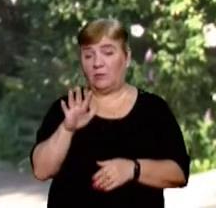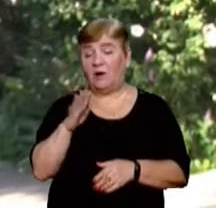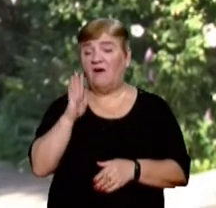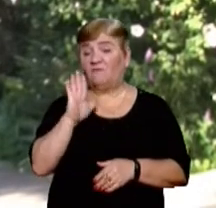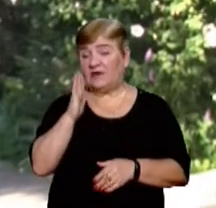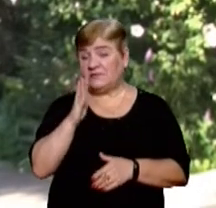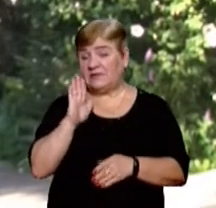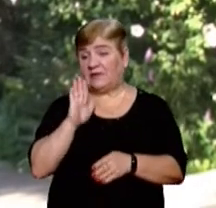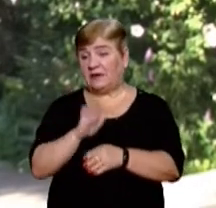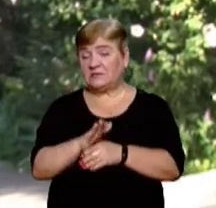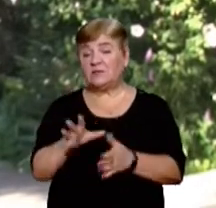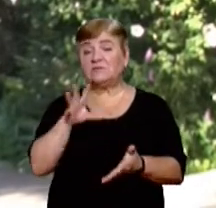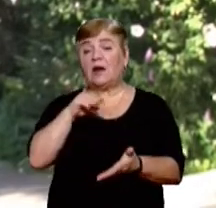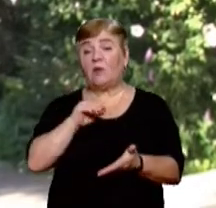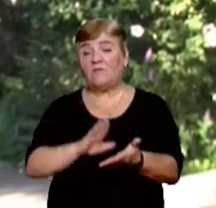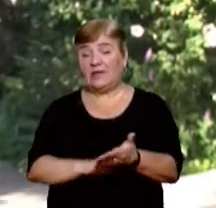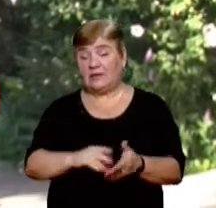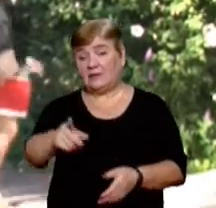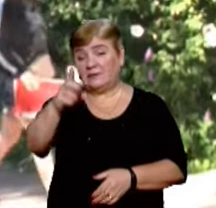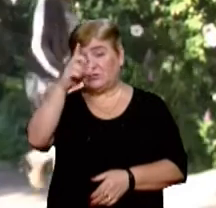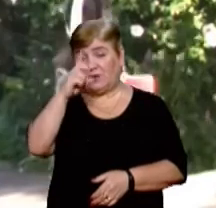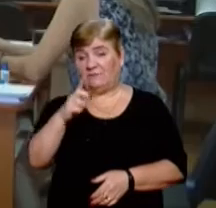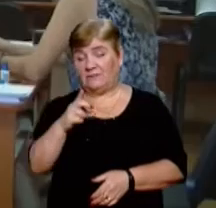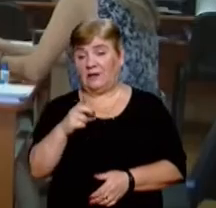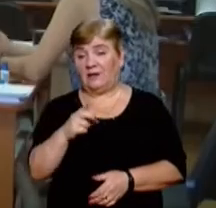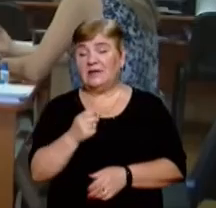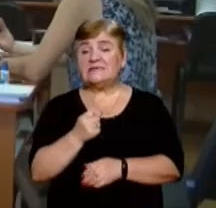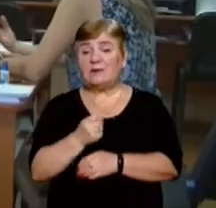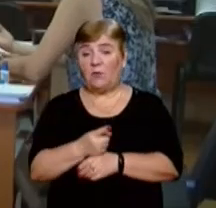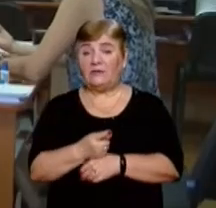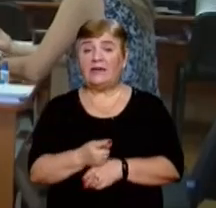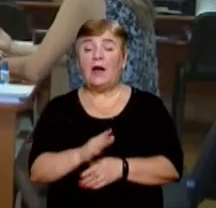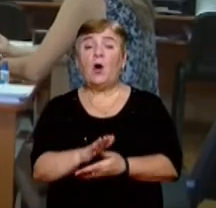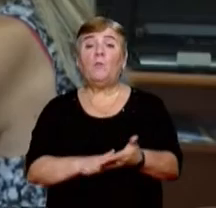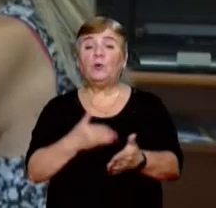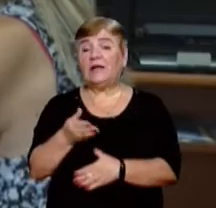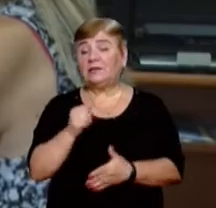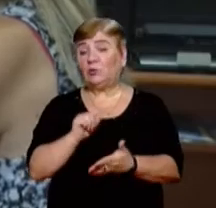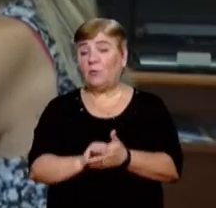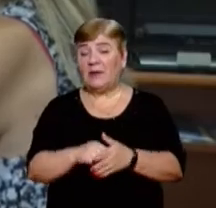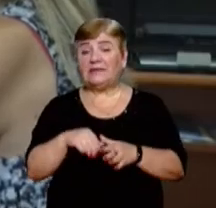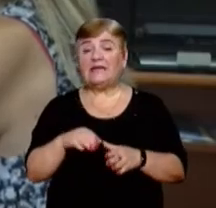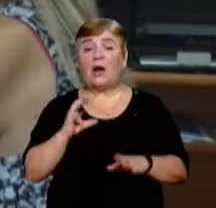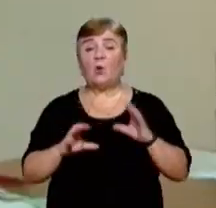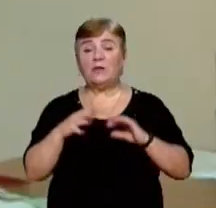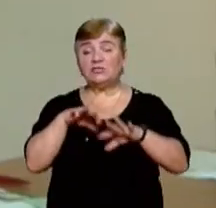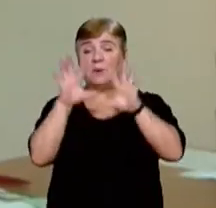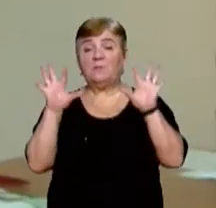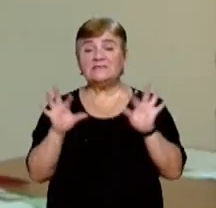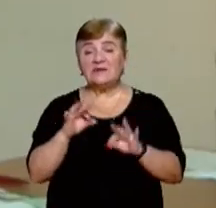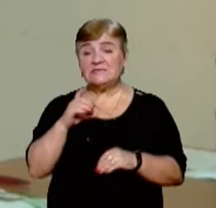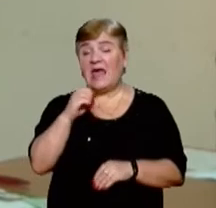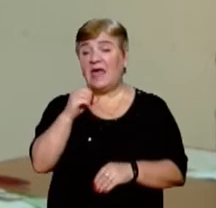накази щодо зарахування вступників за державне замовлення. Подати документи на вступ до коледжу мистецтв імені Адальберта Ерделі